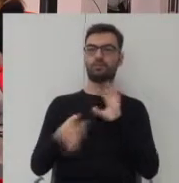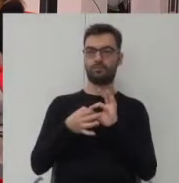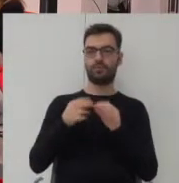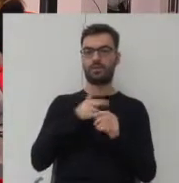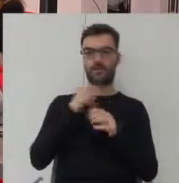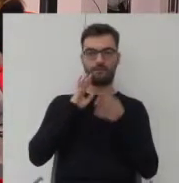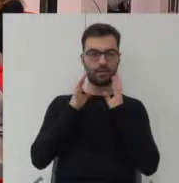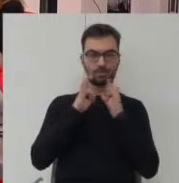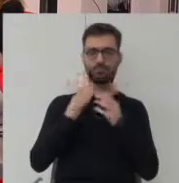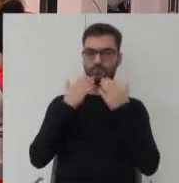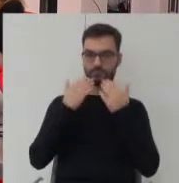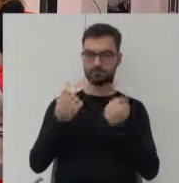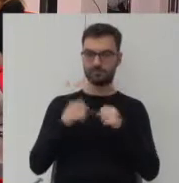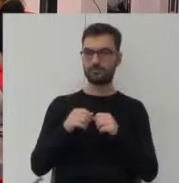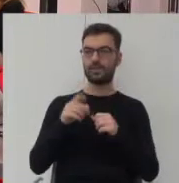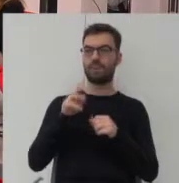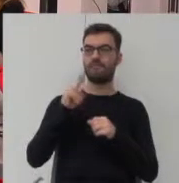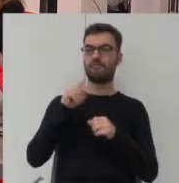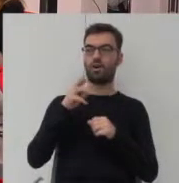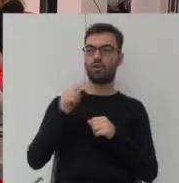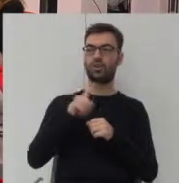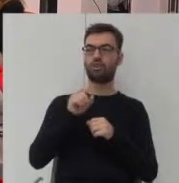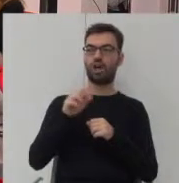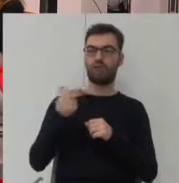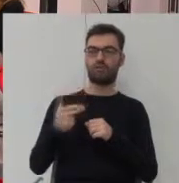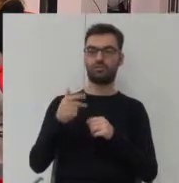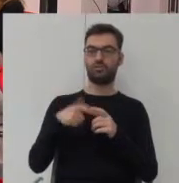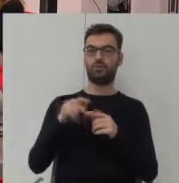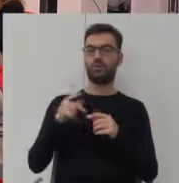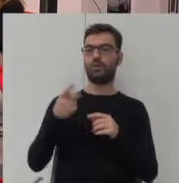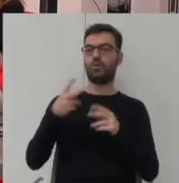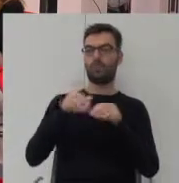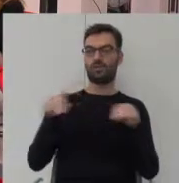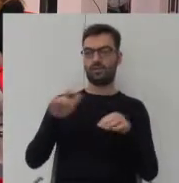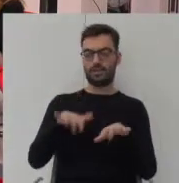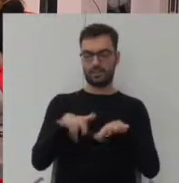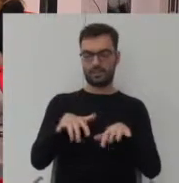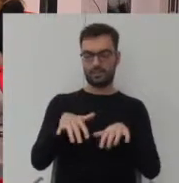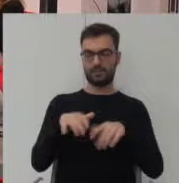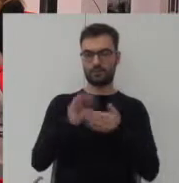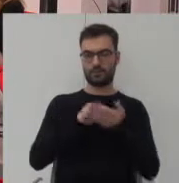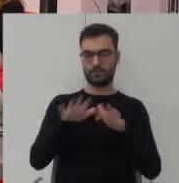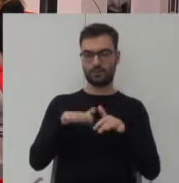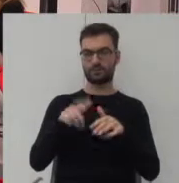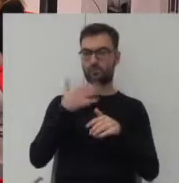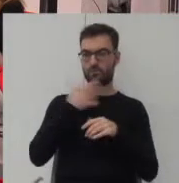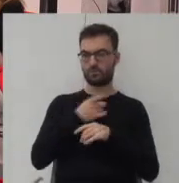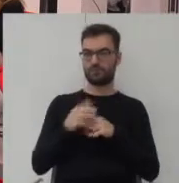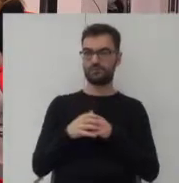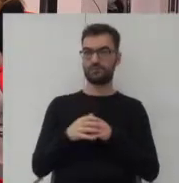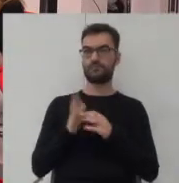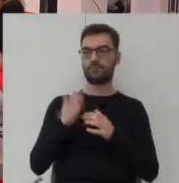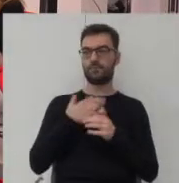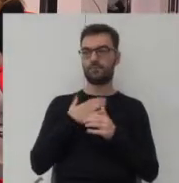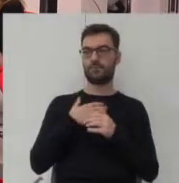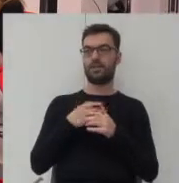Facebooka. Dziękuję też Weronice Reroń, która tutaj w drugim rzędzie dzielnie notowała to, co Państwo mówili. Będziemy